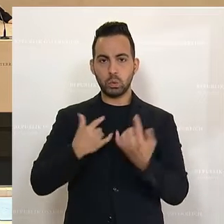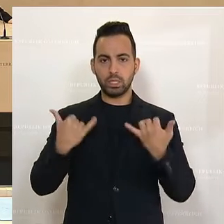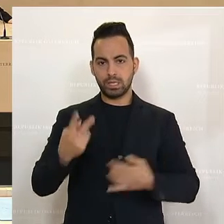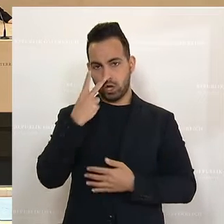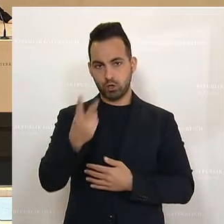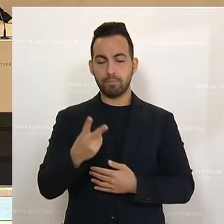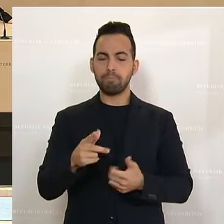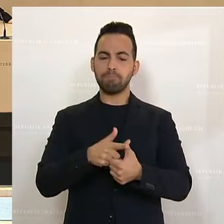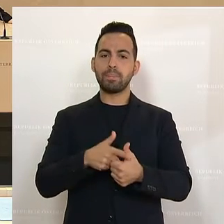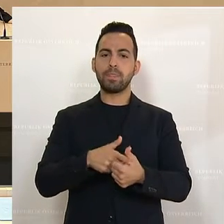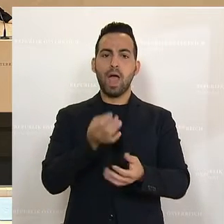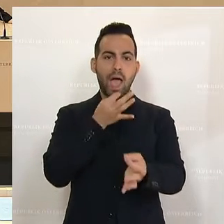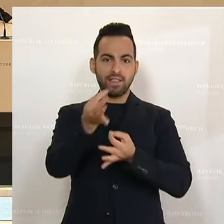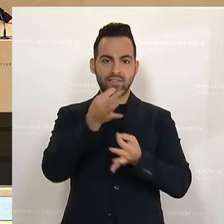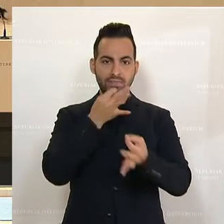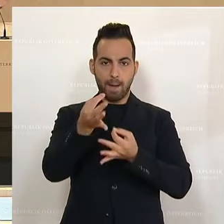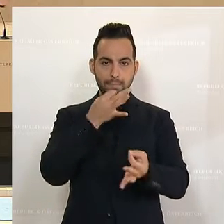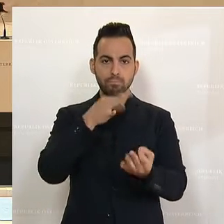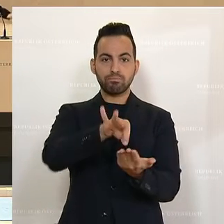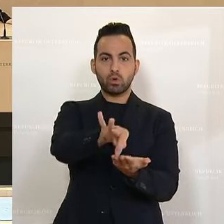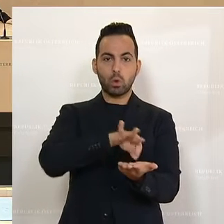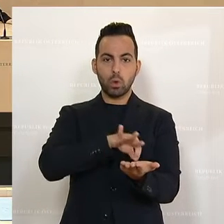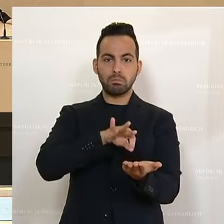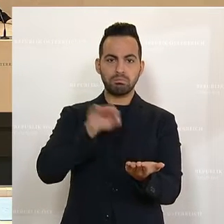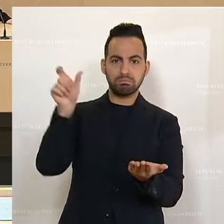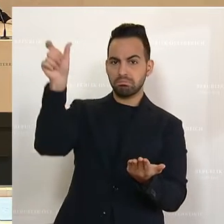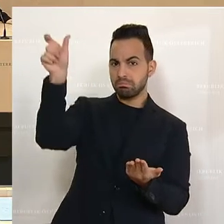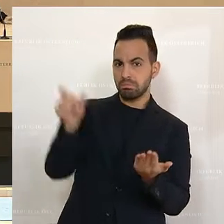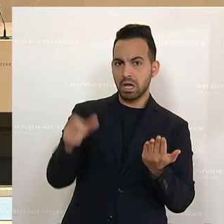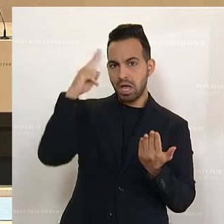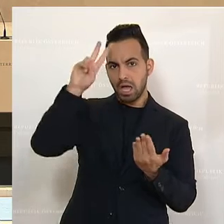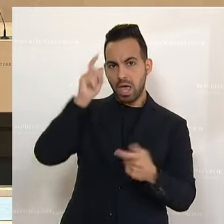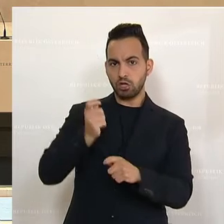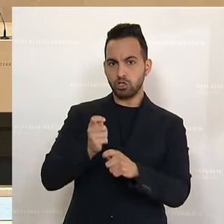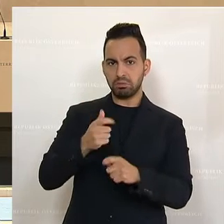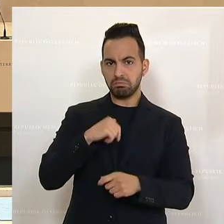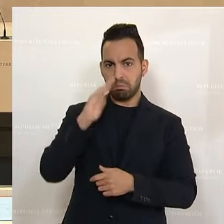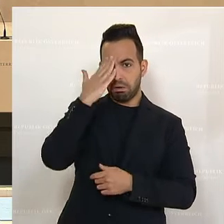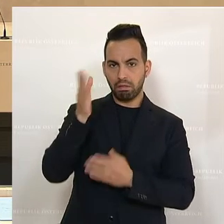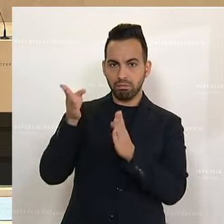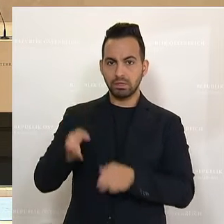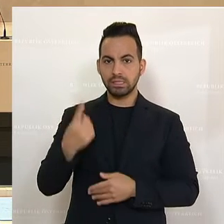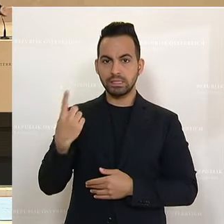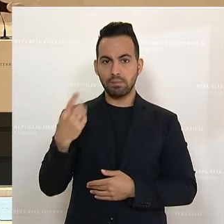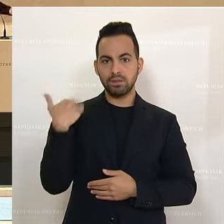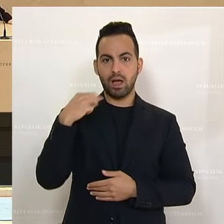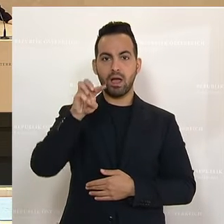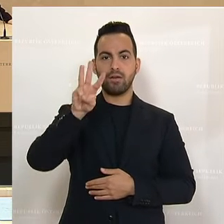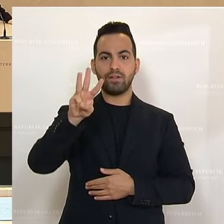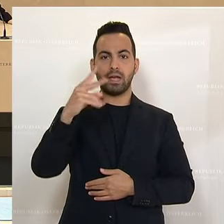um ein Einvernahmeprotokoll eines mir immer noch unbekannten Herrn Schmidt, der sich mit der WKStA einen